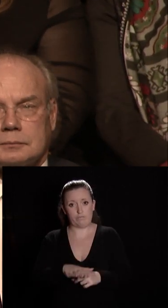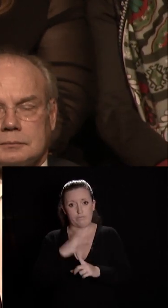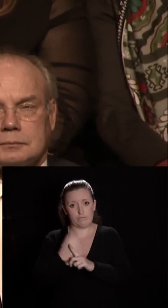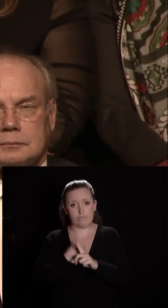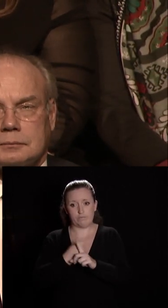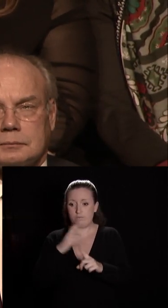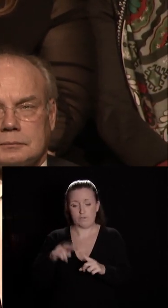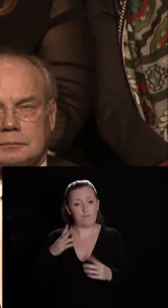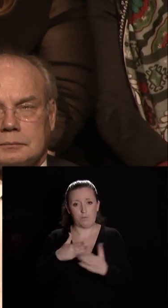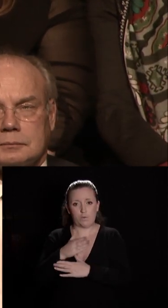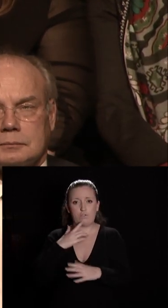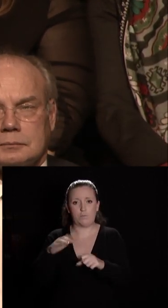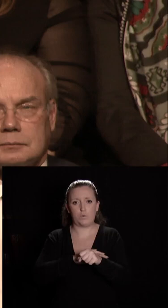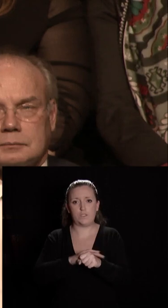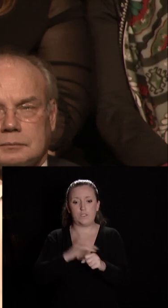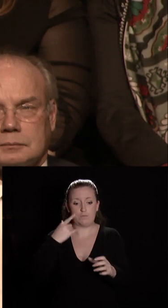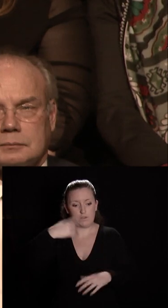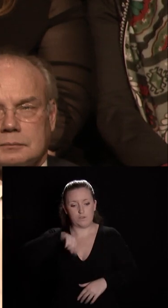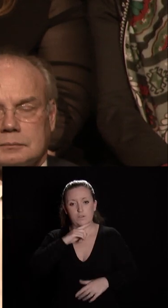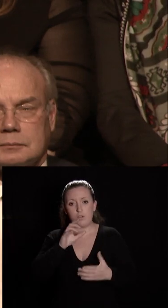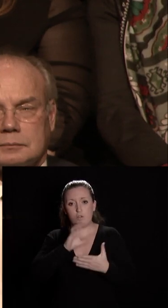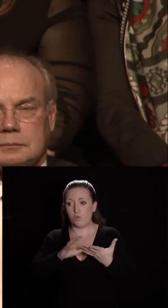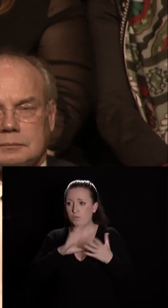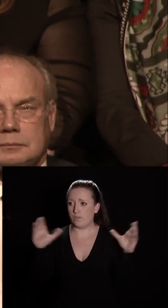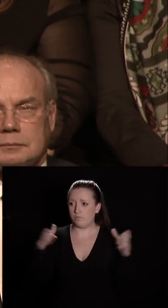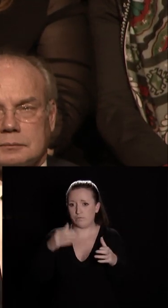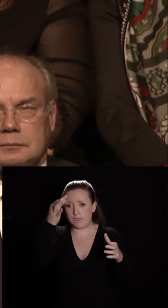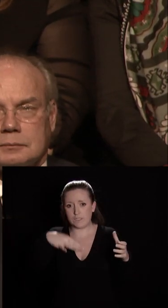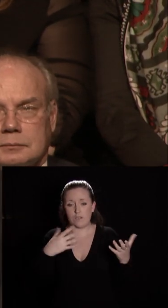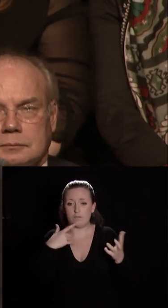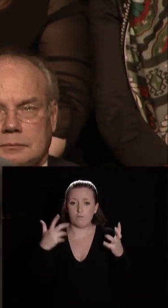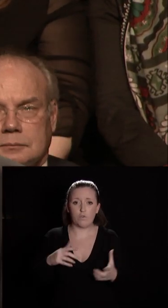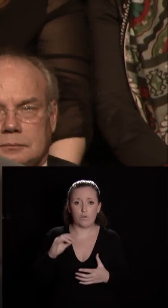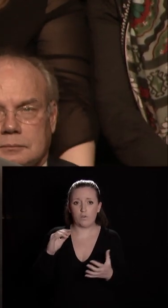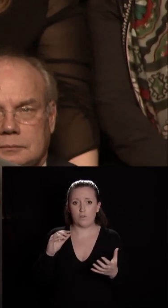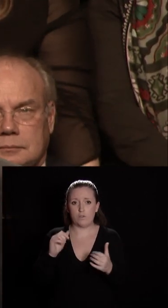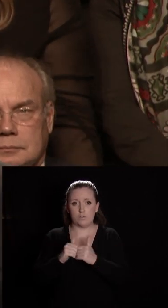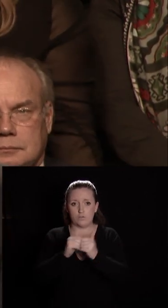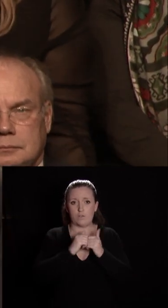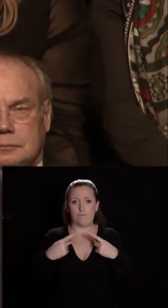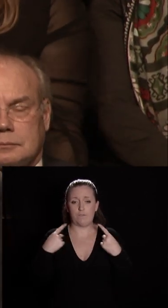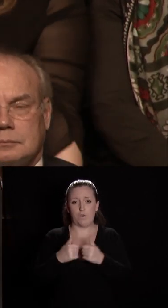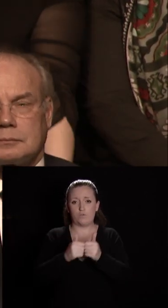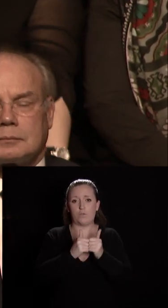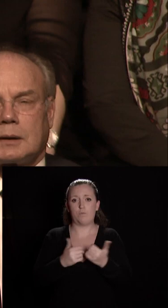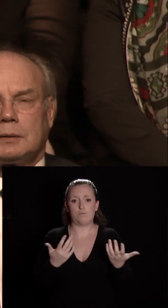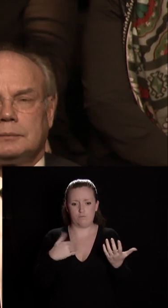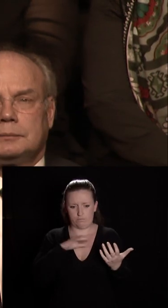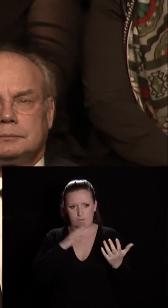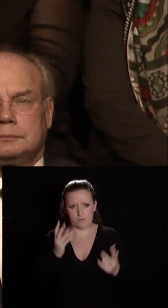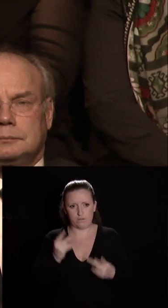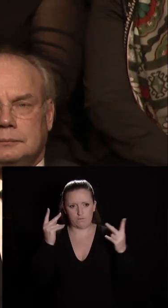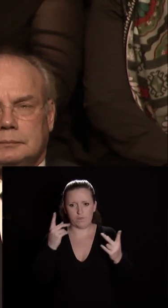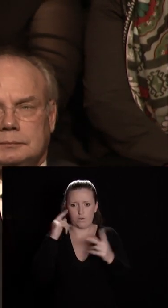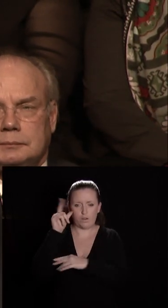'est un projet politique nous sommes une communauté de destin unie par le désir et la volonté de vivre ensemble selon les principes de la